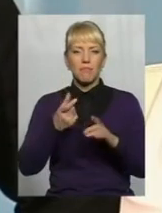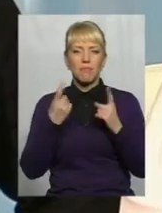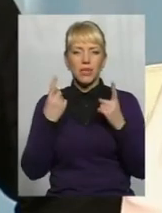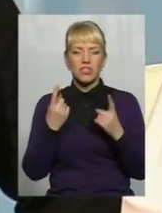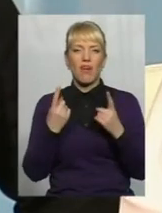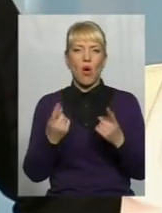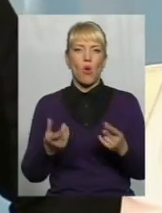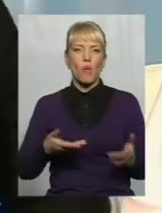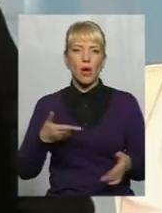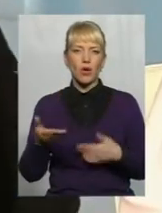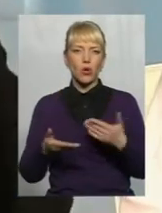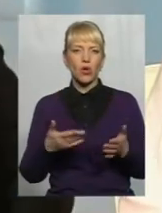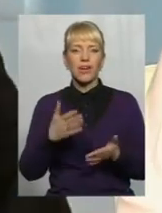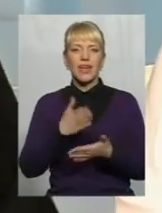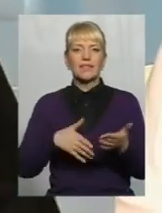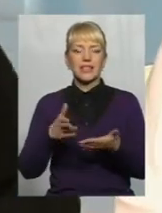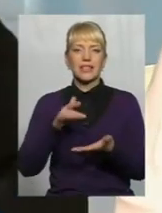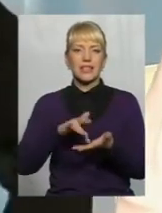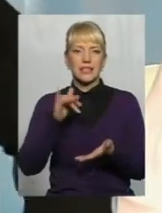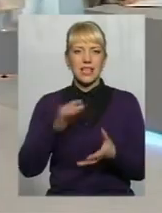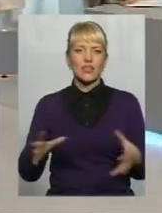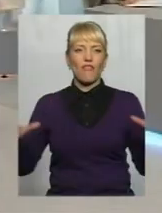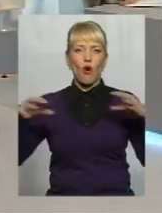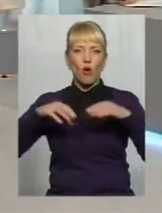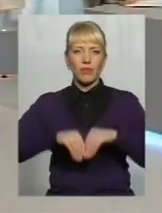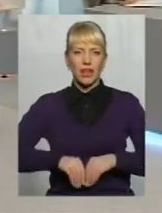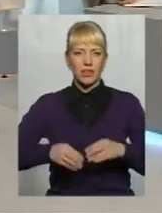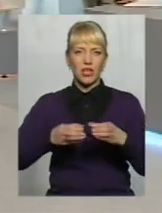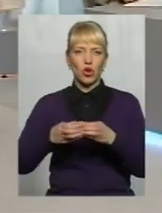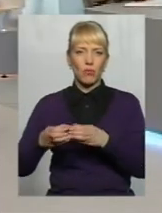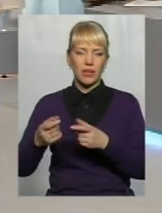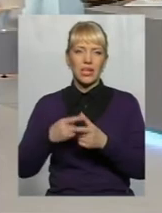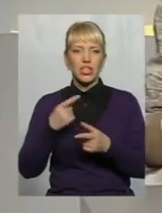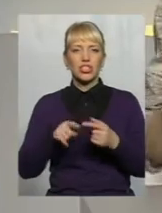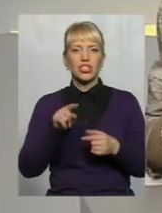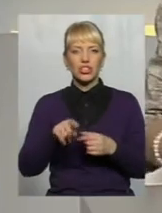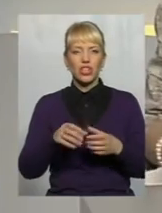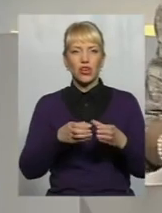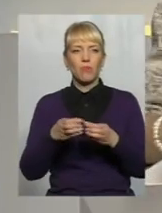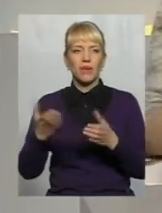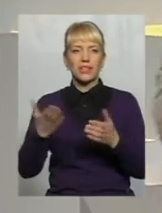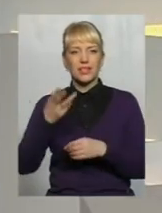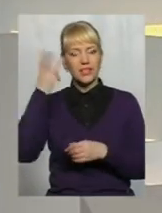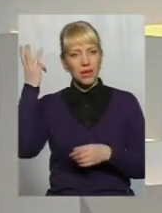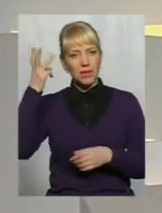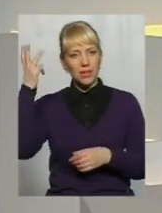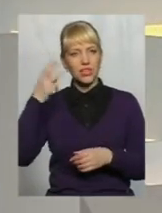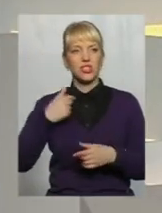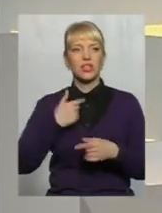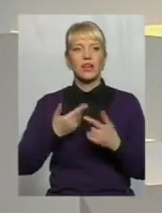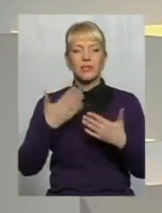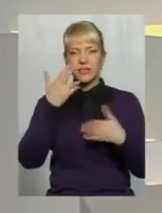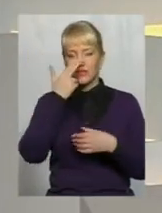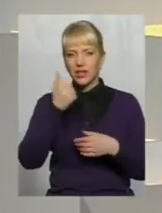в децентралізацію, в об'єднання громад Чи ті громади, які Хмельниччина, ми якось